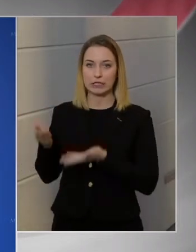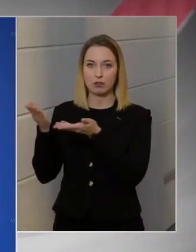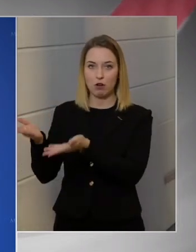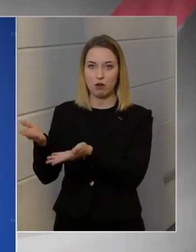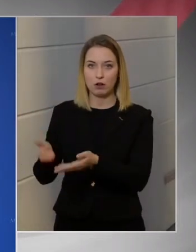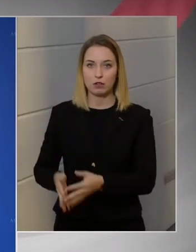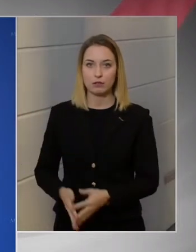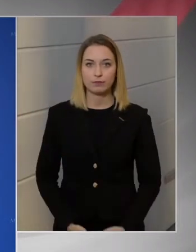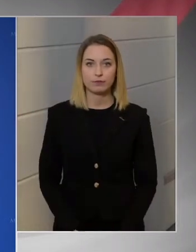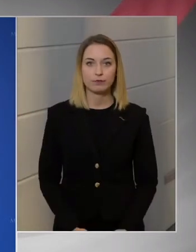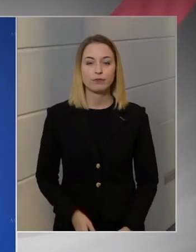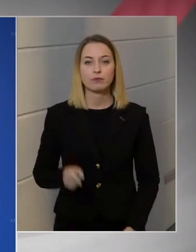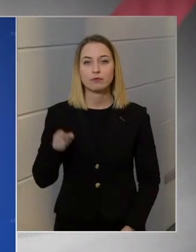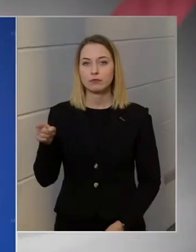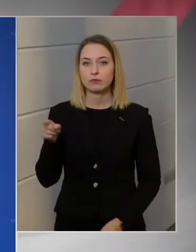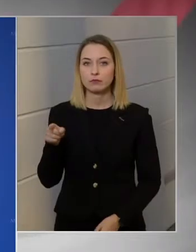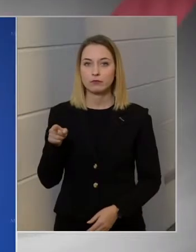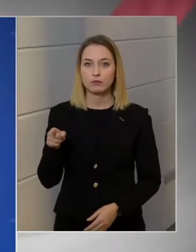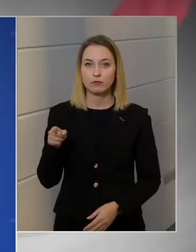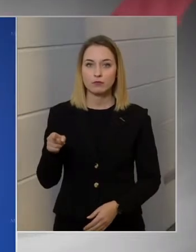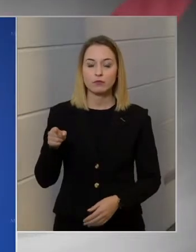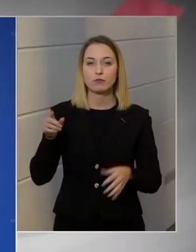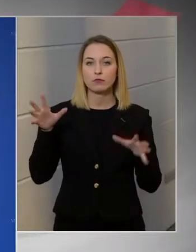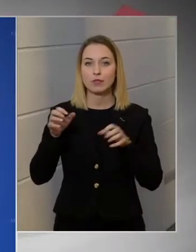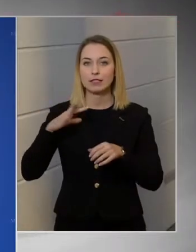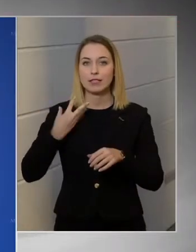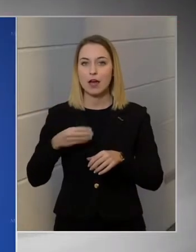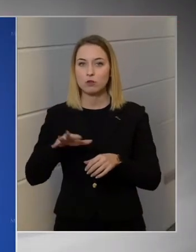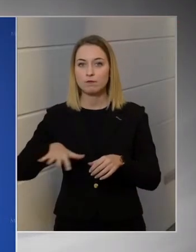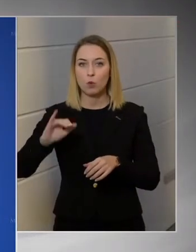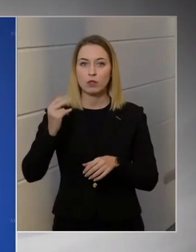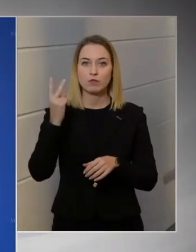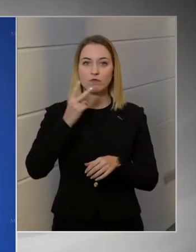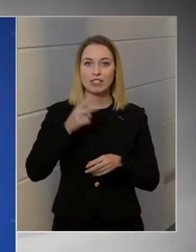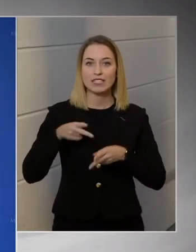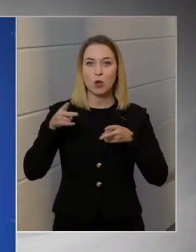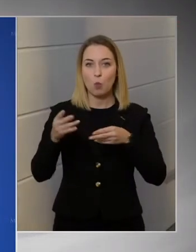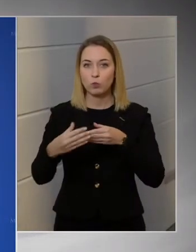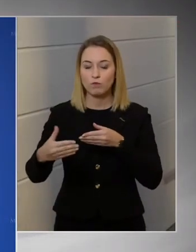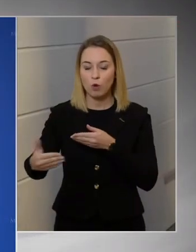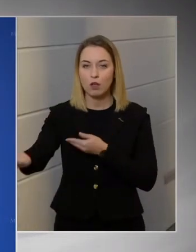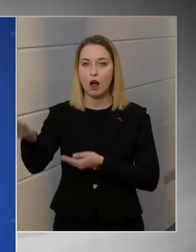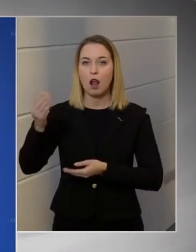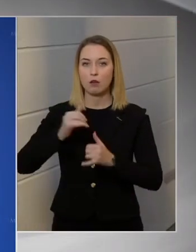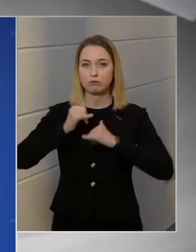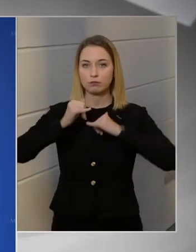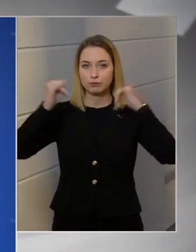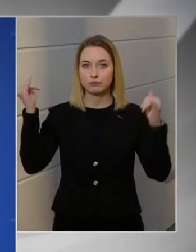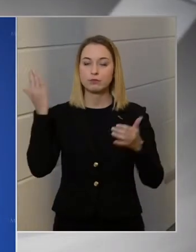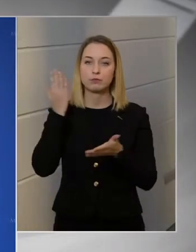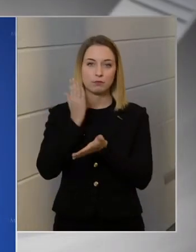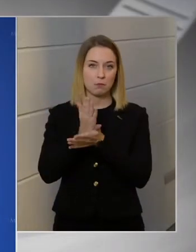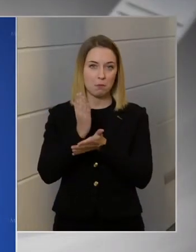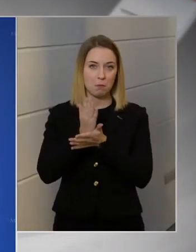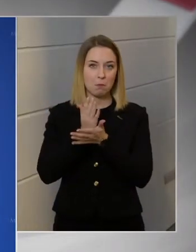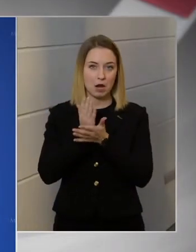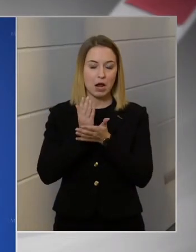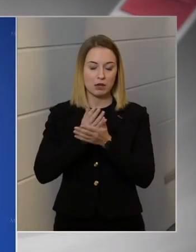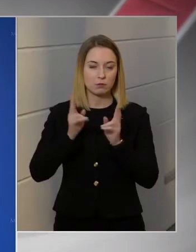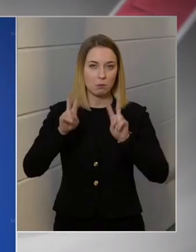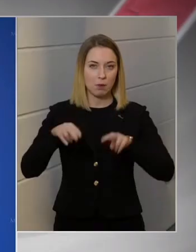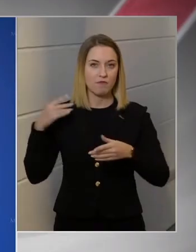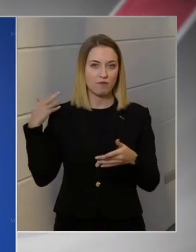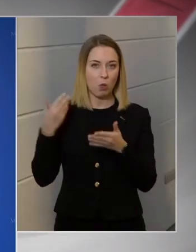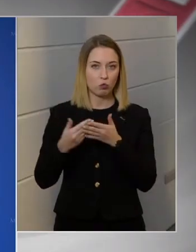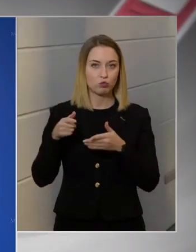És azok a szárazföldi és vízi útvonal fejlesztések, amelyek az elmúlt években megvalósultak, azok